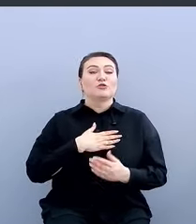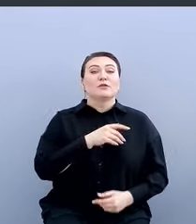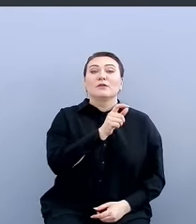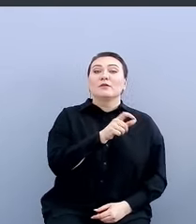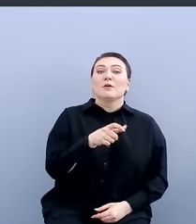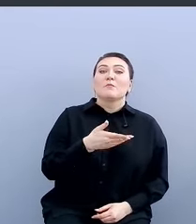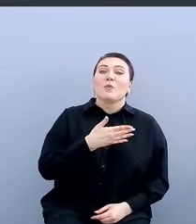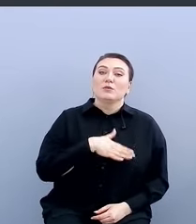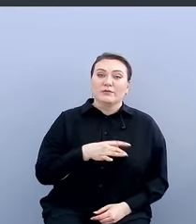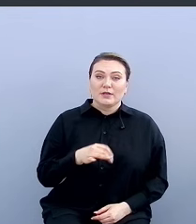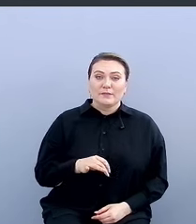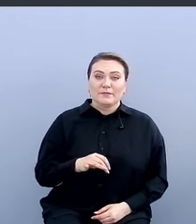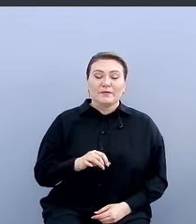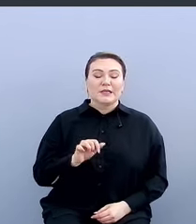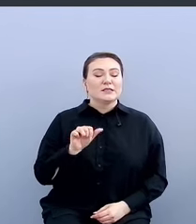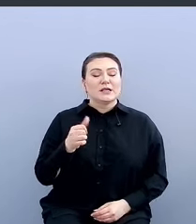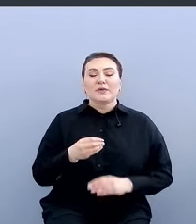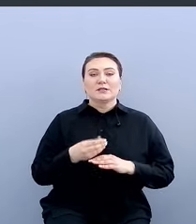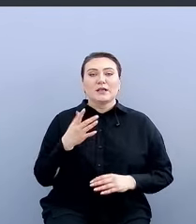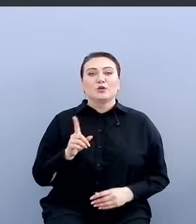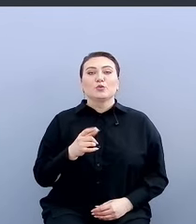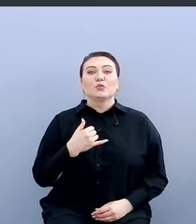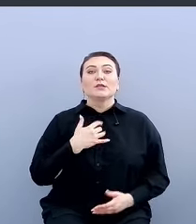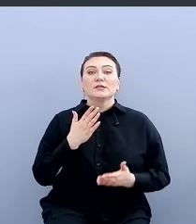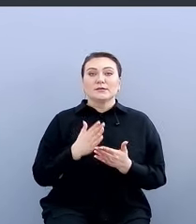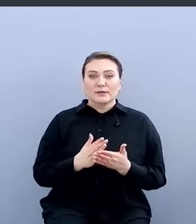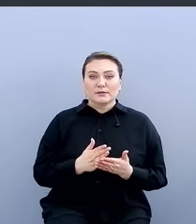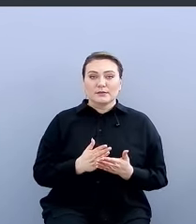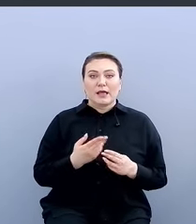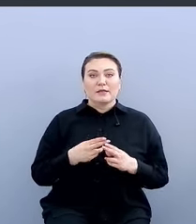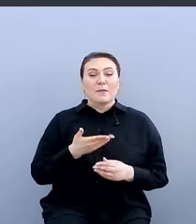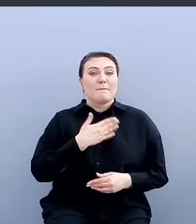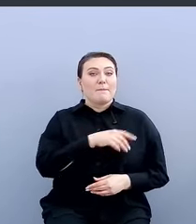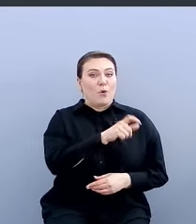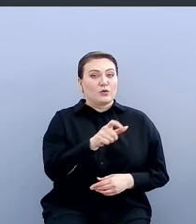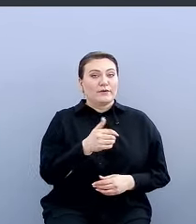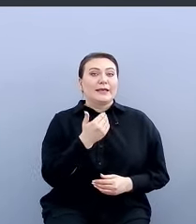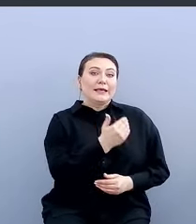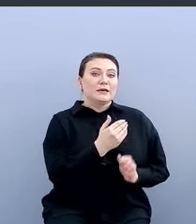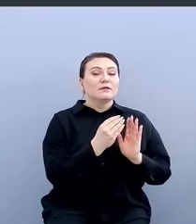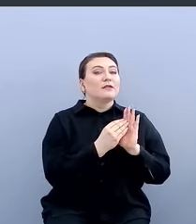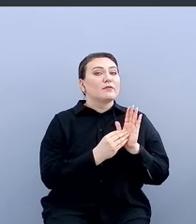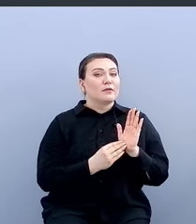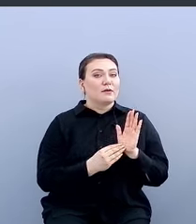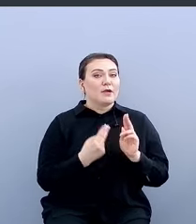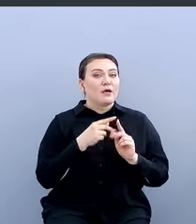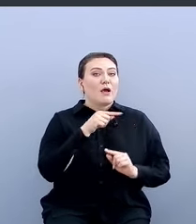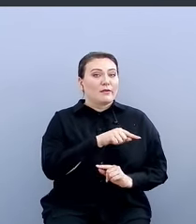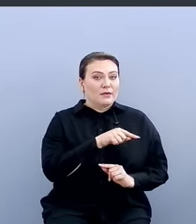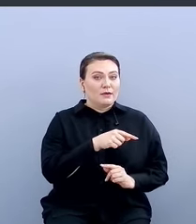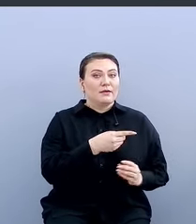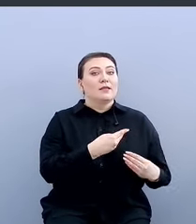по большому счету, самое ценное, что у нас есть, это пользователи и их данные, которые они